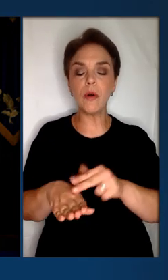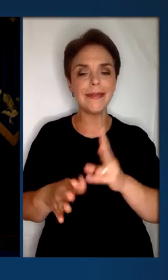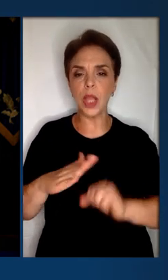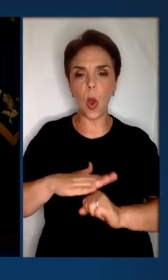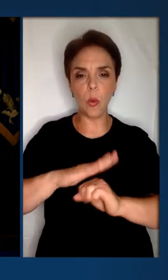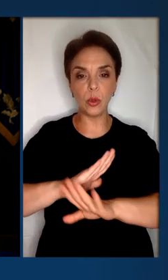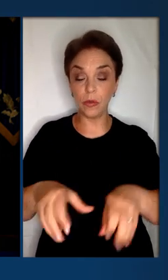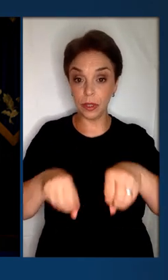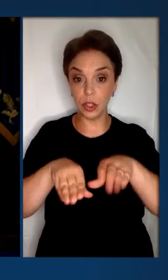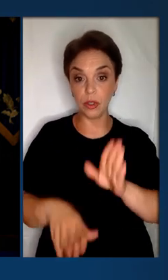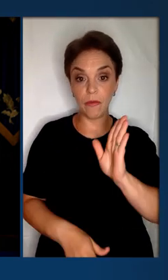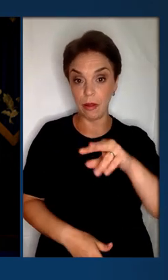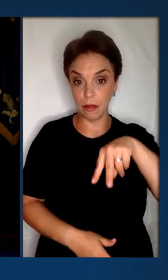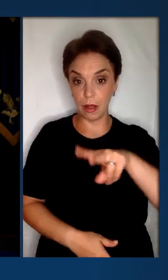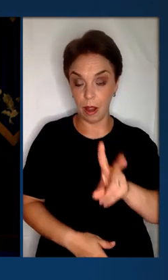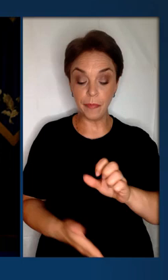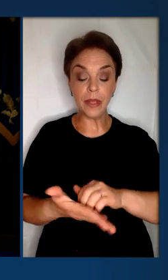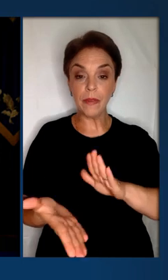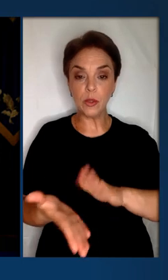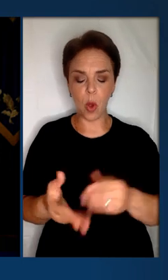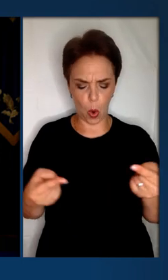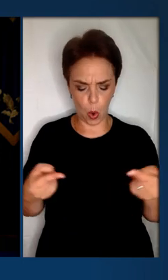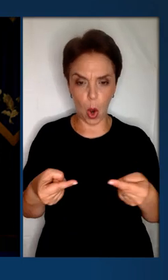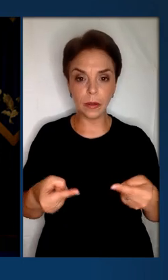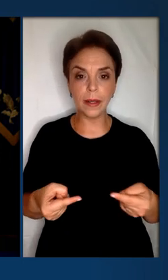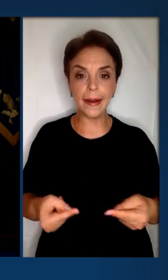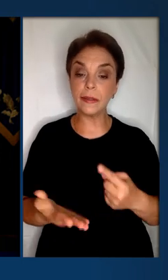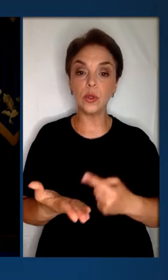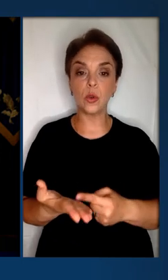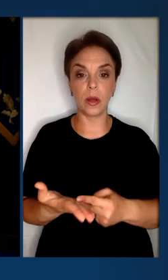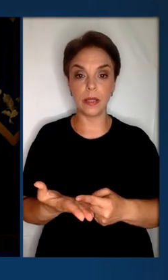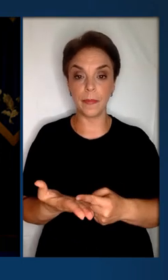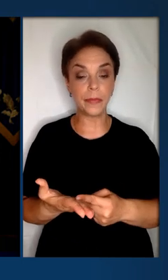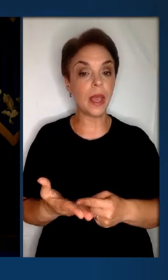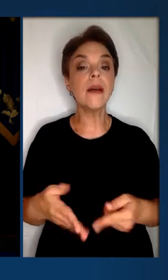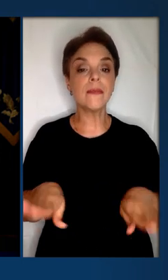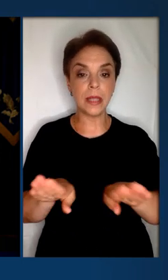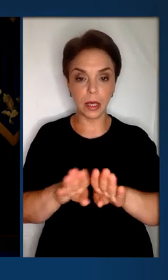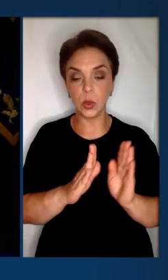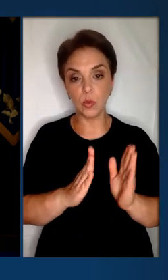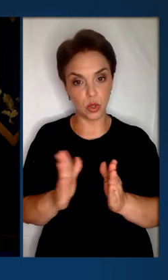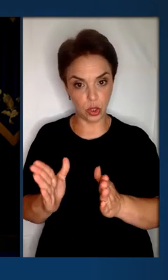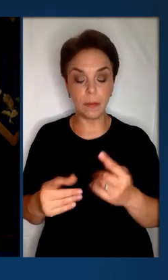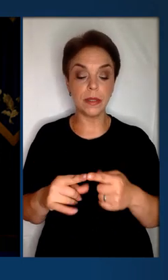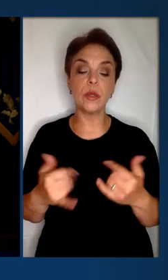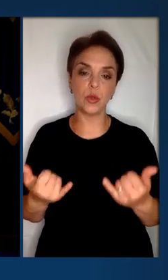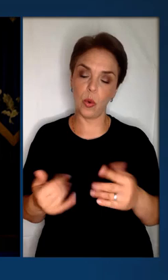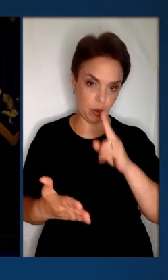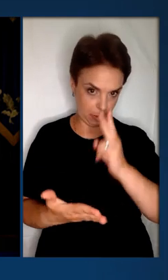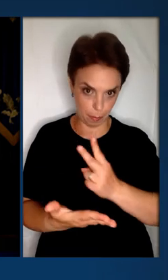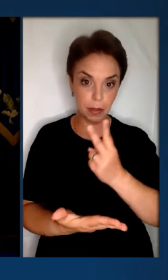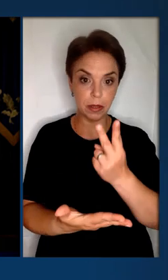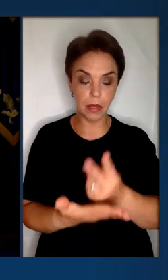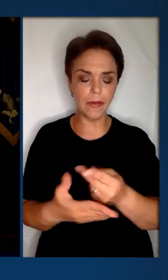правоохоронцями необґрунтовані рішення ВЛК. Зафіксовані конкретні докази. В закритому режимі це